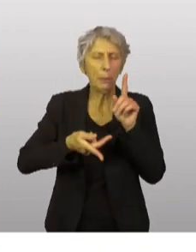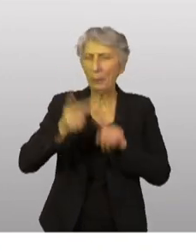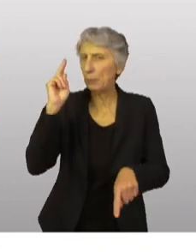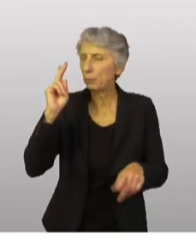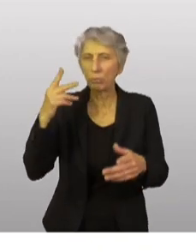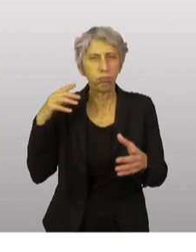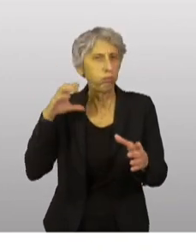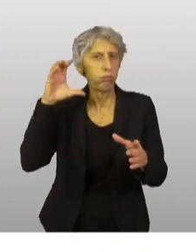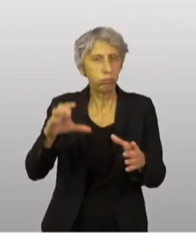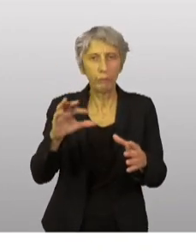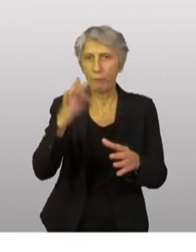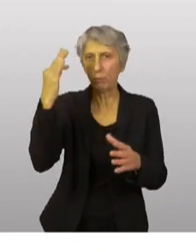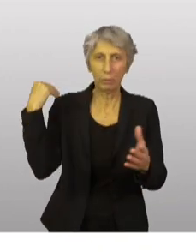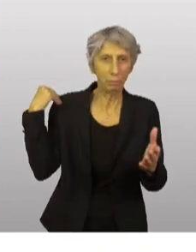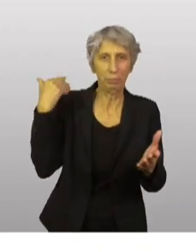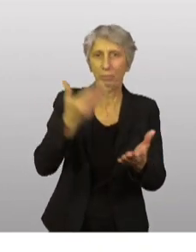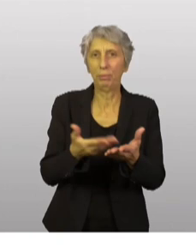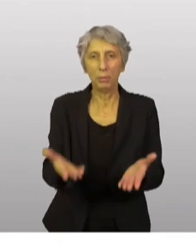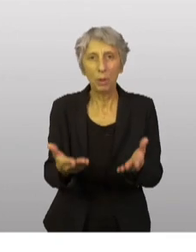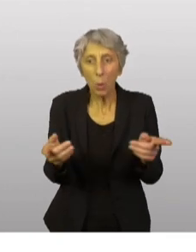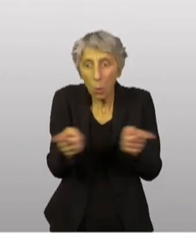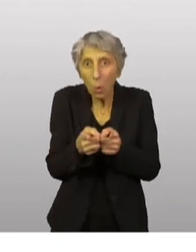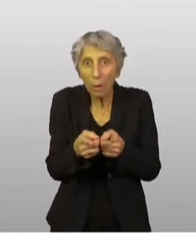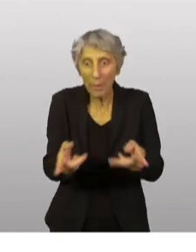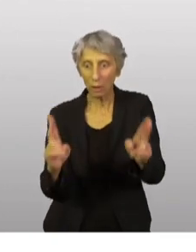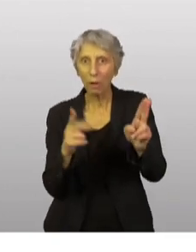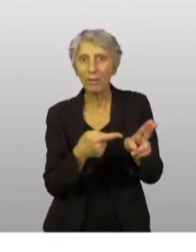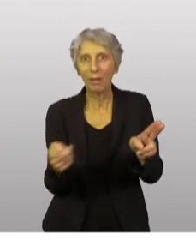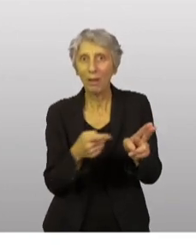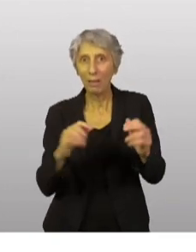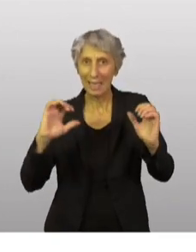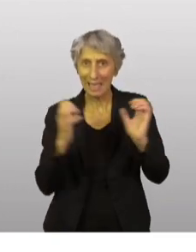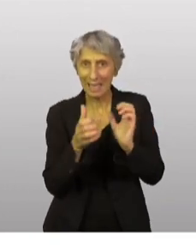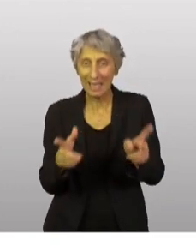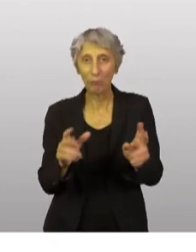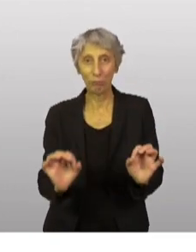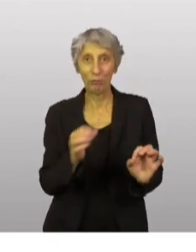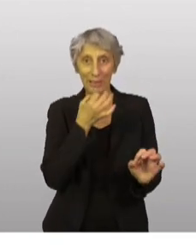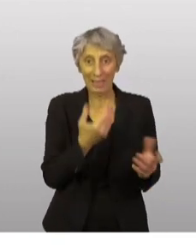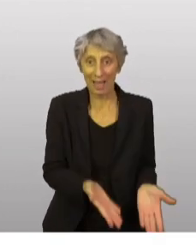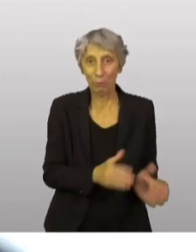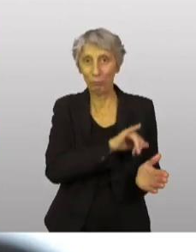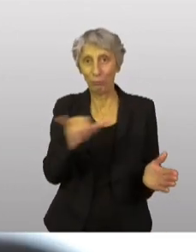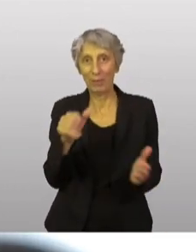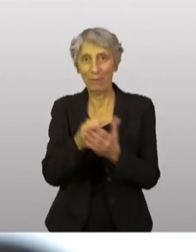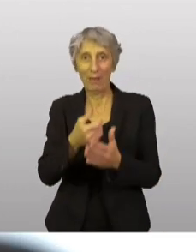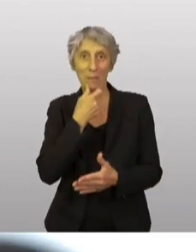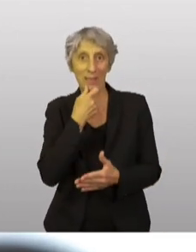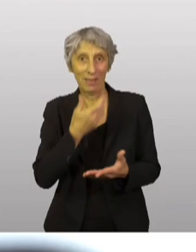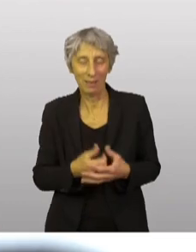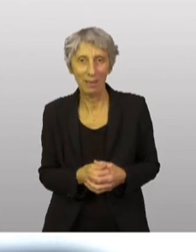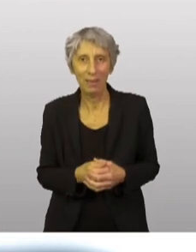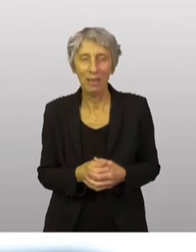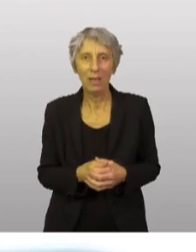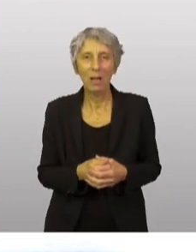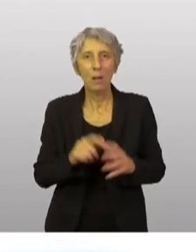engagé par la France sur une aussi courte période, un calendrier très serré, comme je viens de le signaler, puisque donc nous